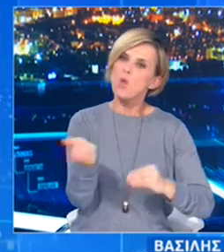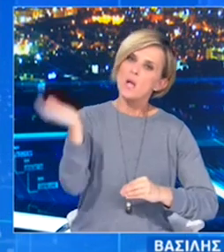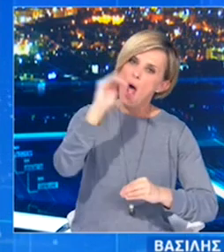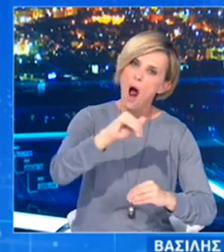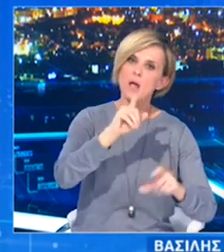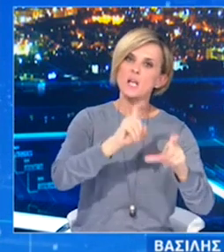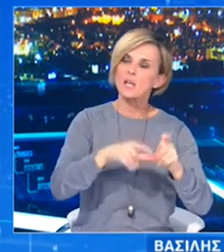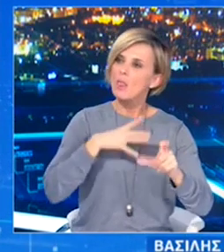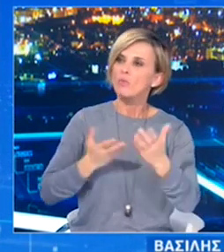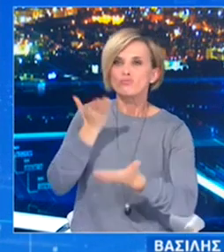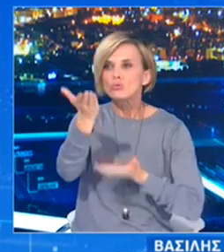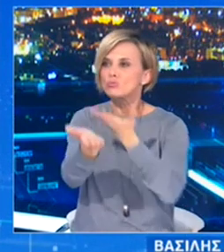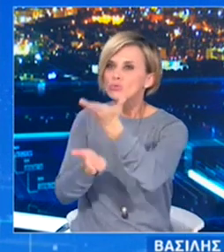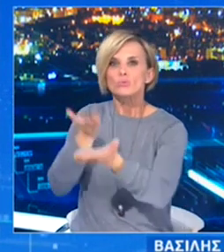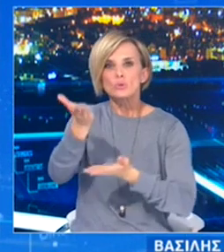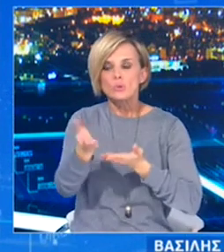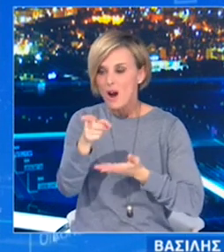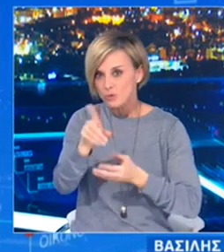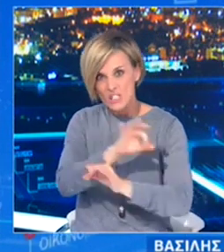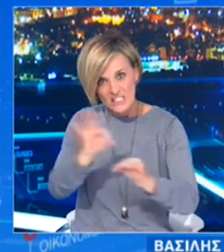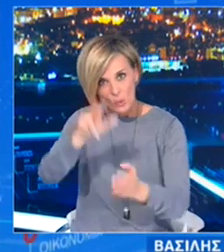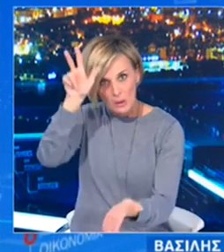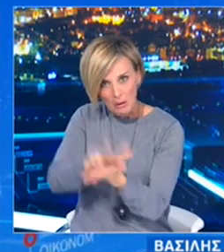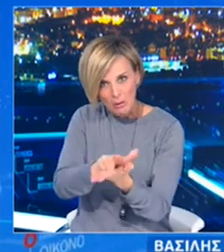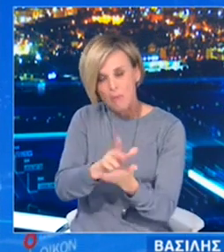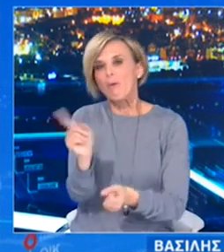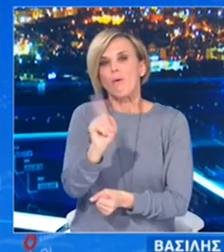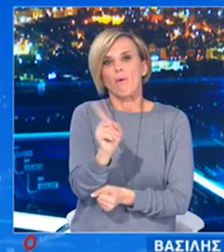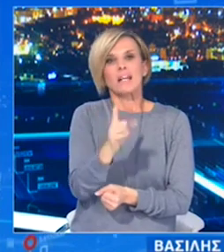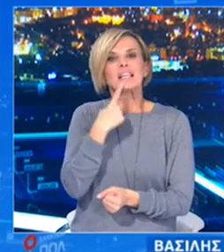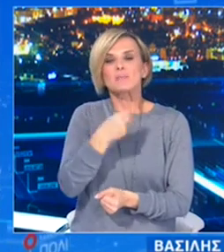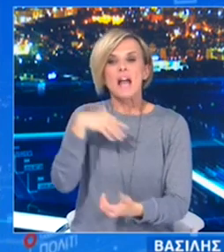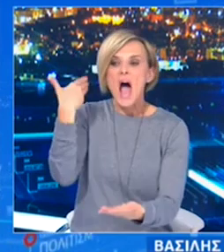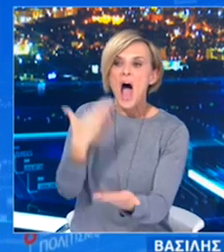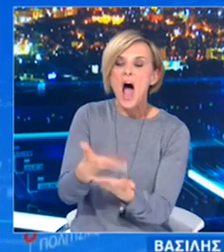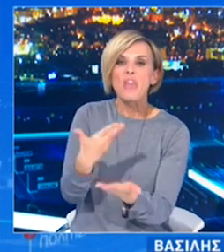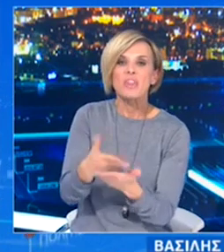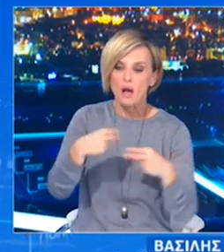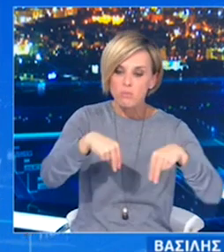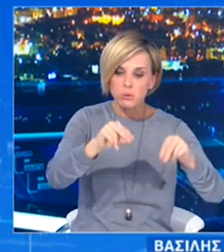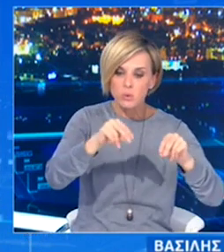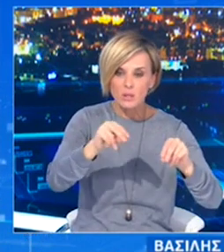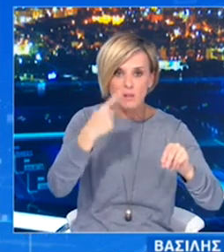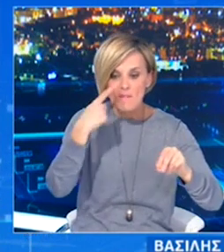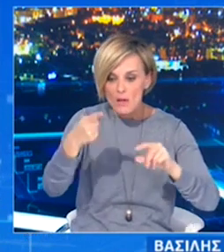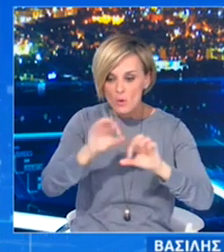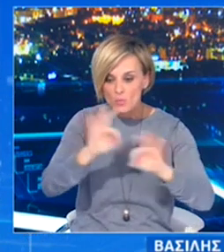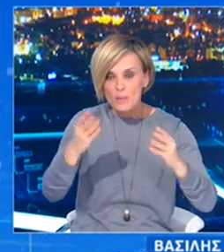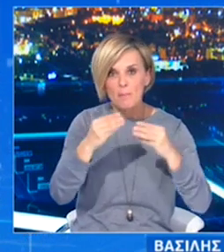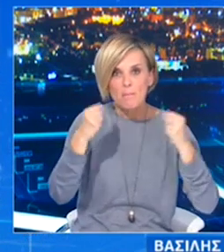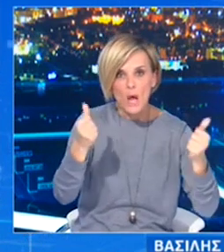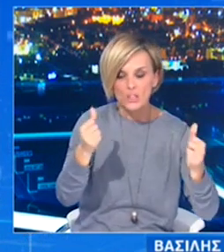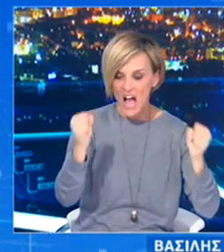για χορήγηση άδειας κυκλοφορίας. Η άδεια λοιπόν κυκλοφορίας τι σημαίνει ότι πληρούνται όλες οι υπορειποθέσεις, ποιότητας, ασφάλειας και